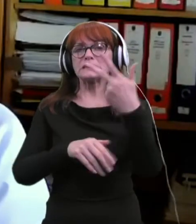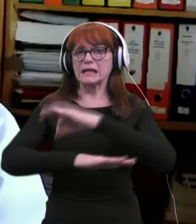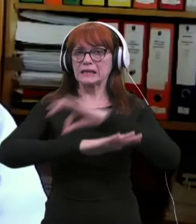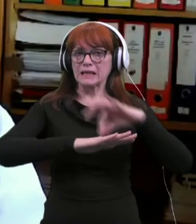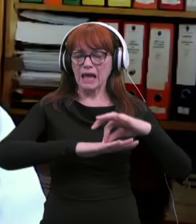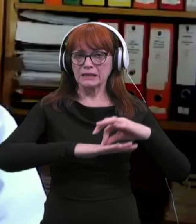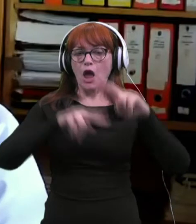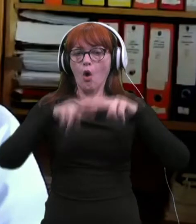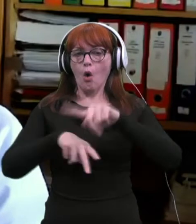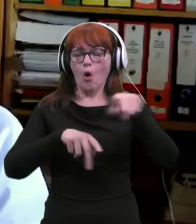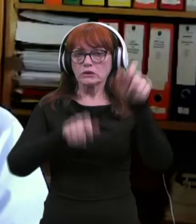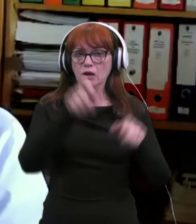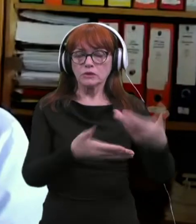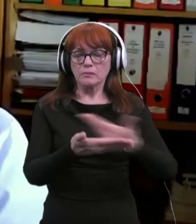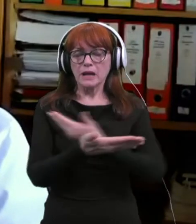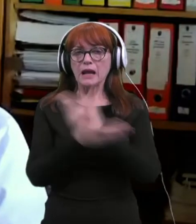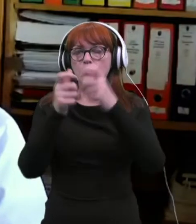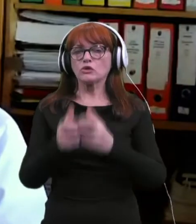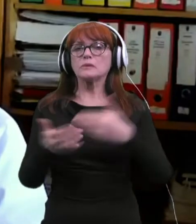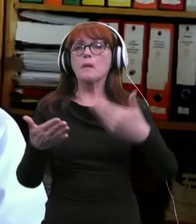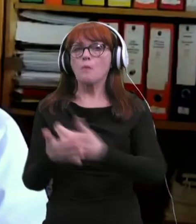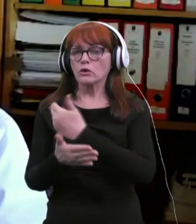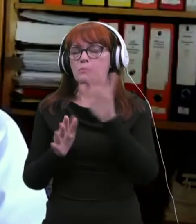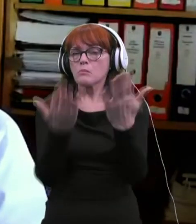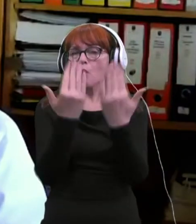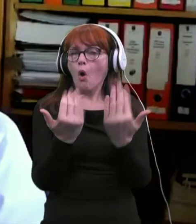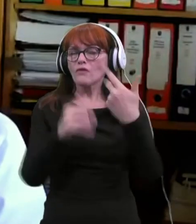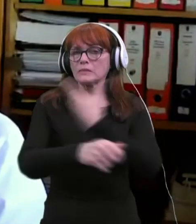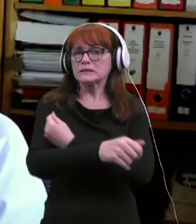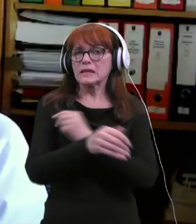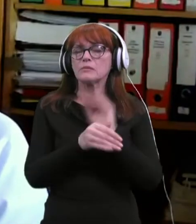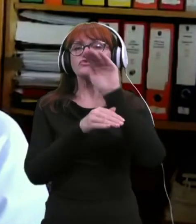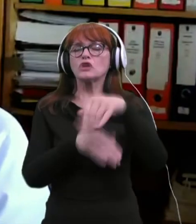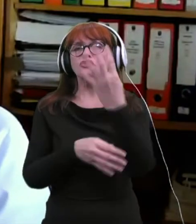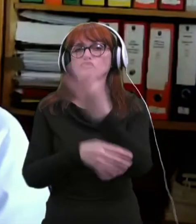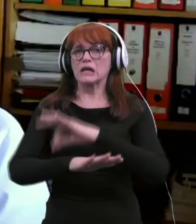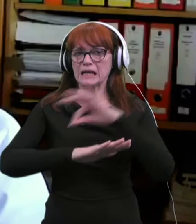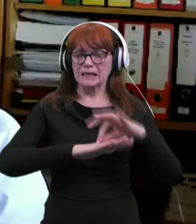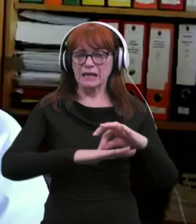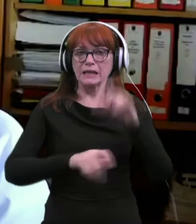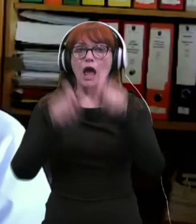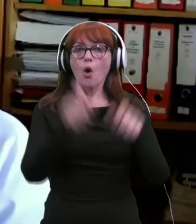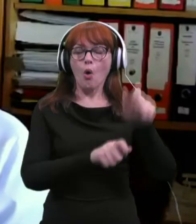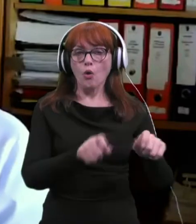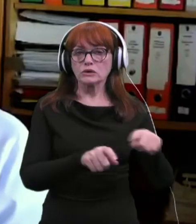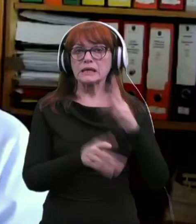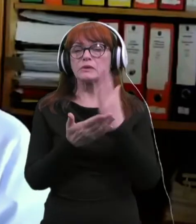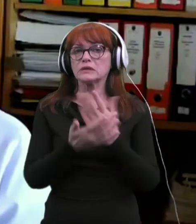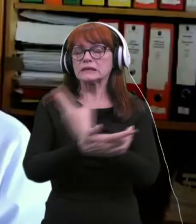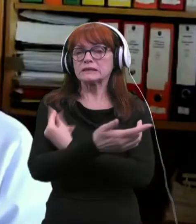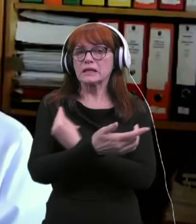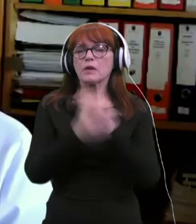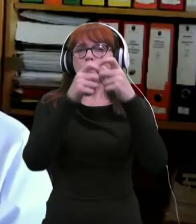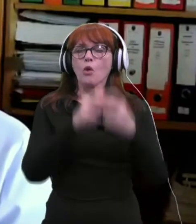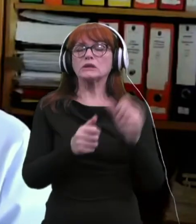Ostale osebe, ki so prejle moderno, bodo povabele na cepljenje po štirih tednih. Osebe, ki so bile pa cepljene za